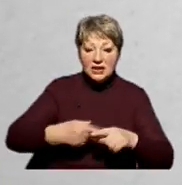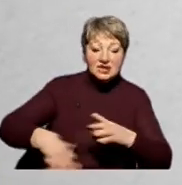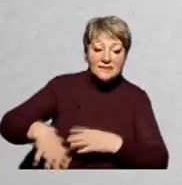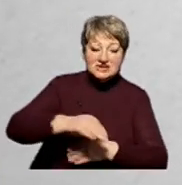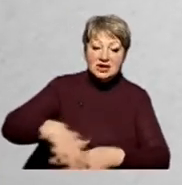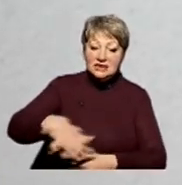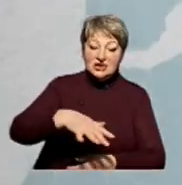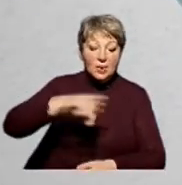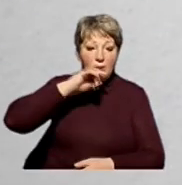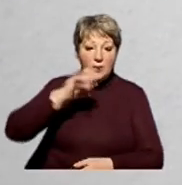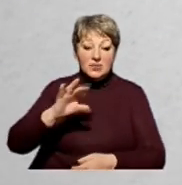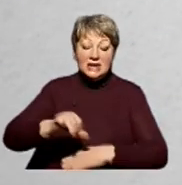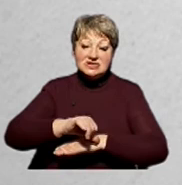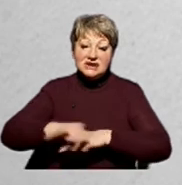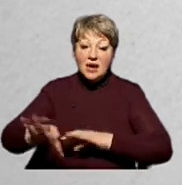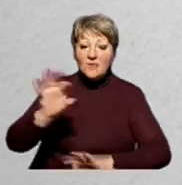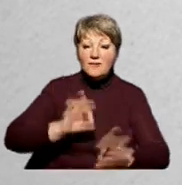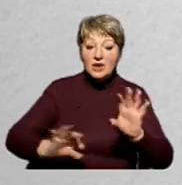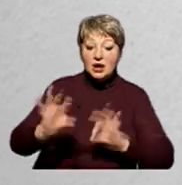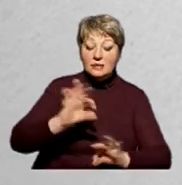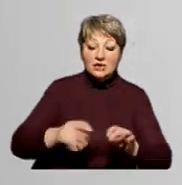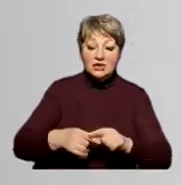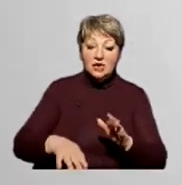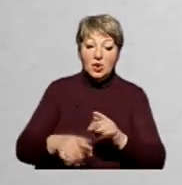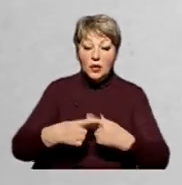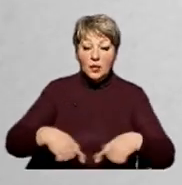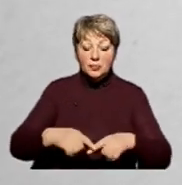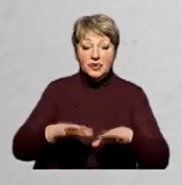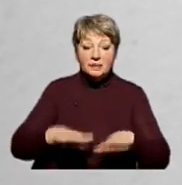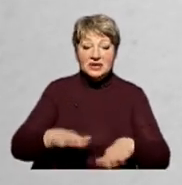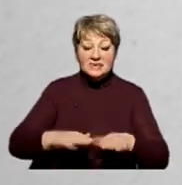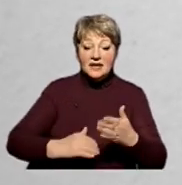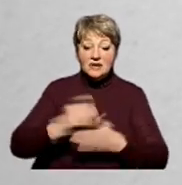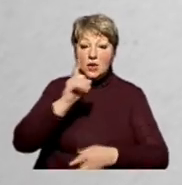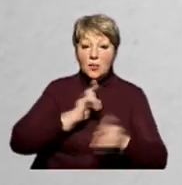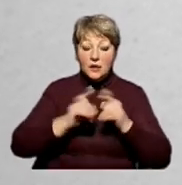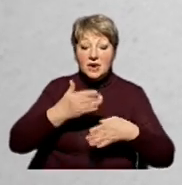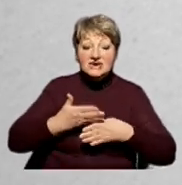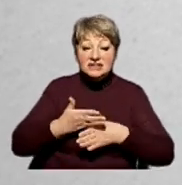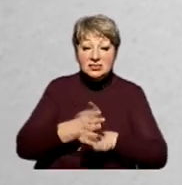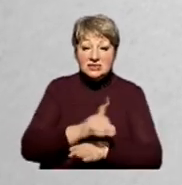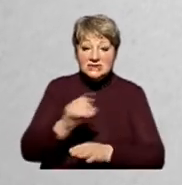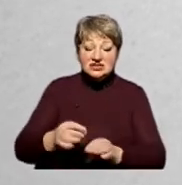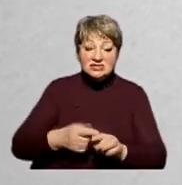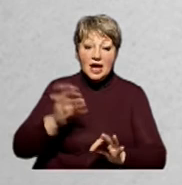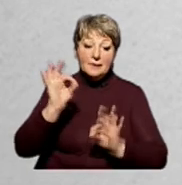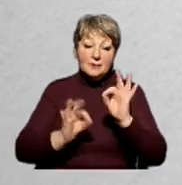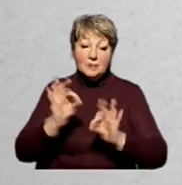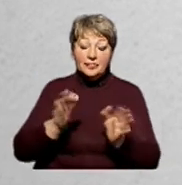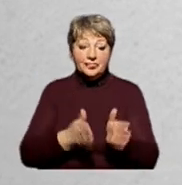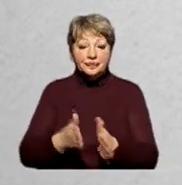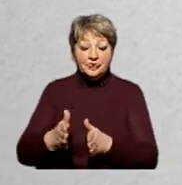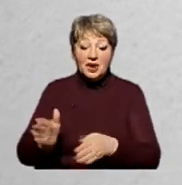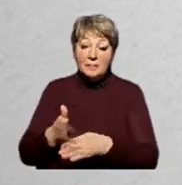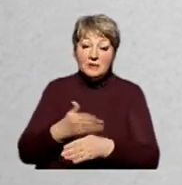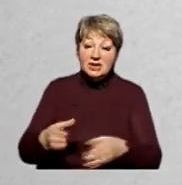територія України та закордонний виборчий округ. Місця у Верховній Раді розподіляються за пропорційною системою